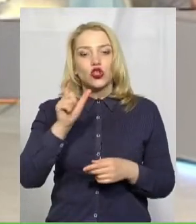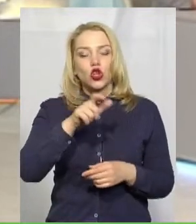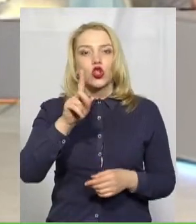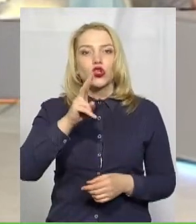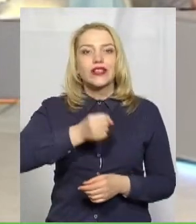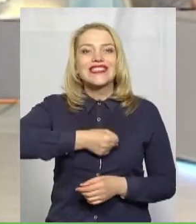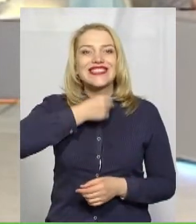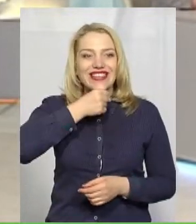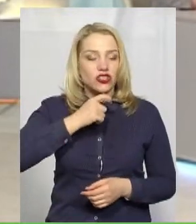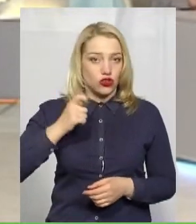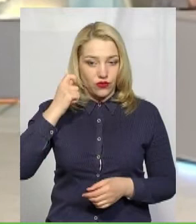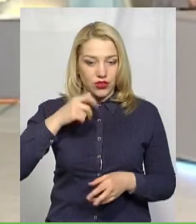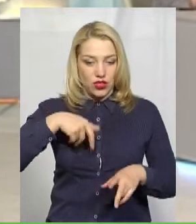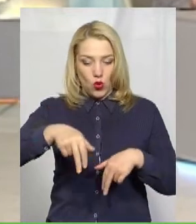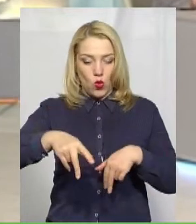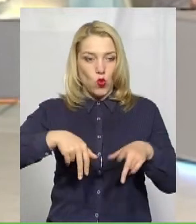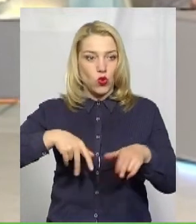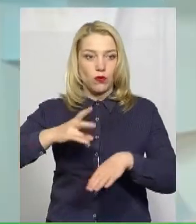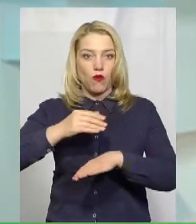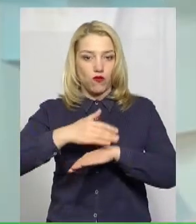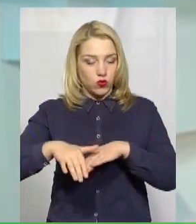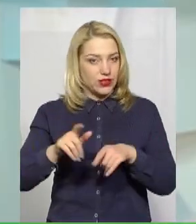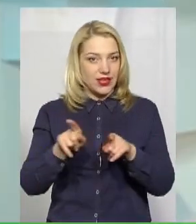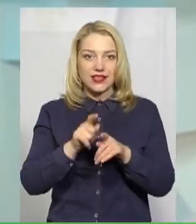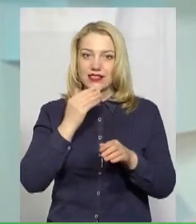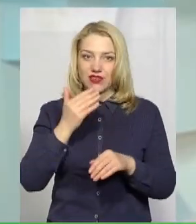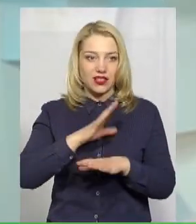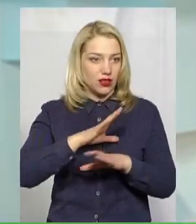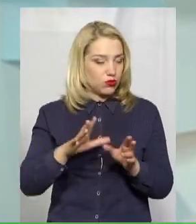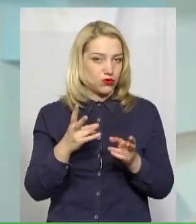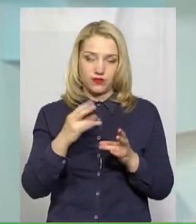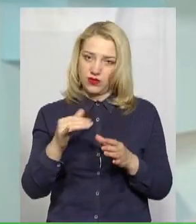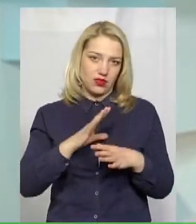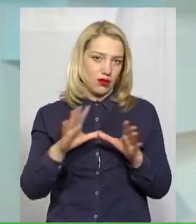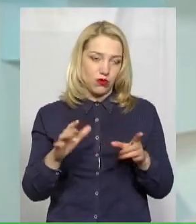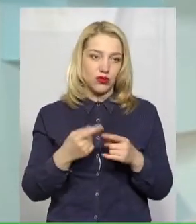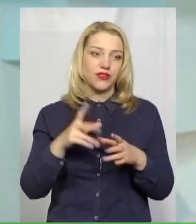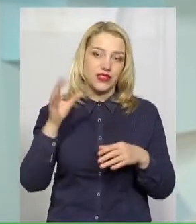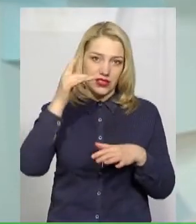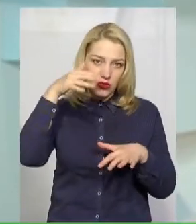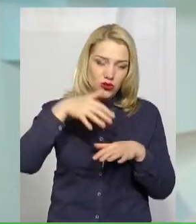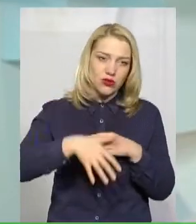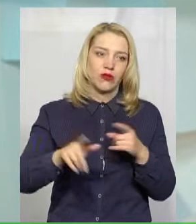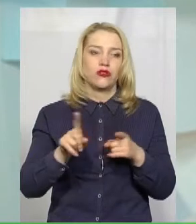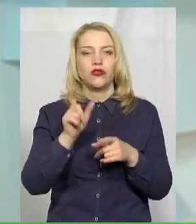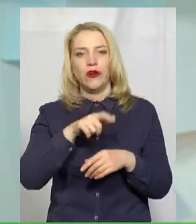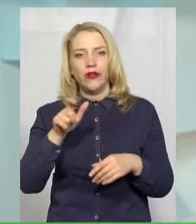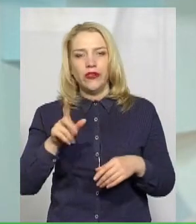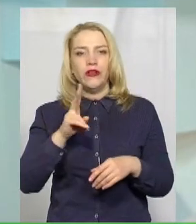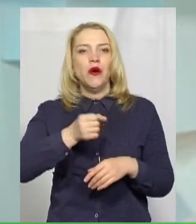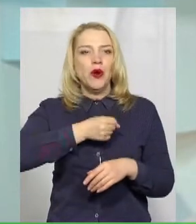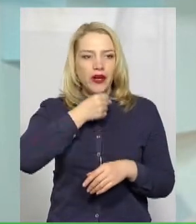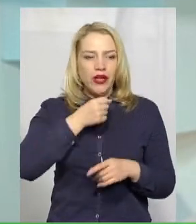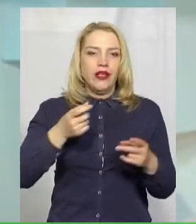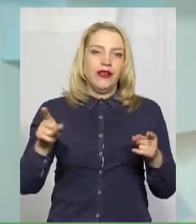вулицях, не було звернень? Взагалі звернень таких не надходило. В основному всі з розумінням відносяться, розуміють, що люди похиловіку